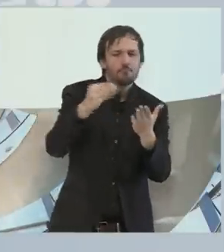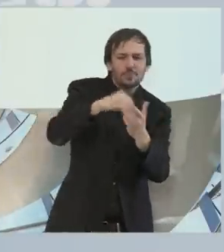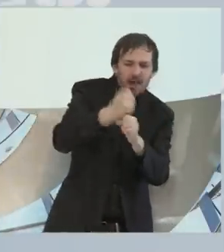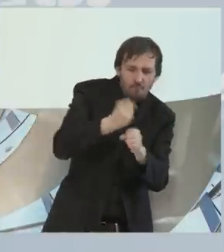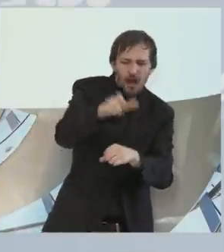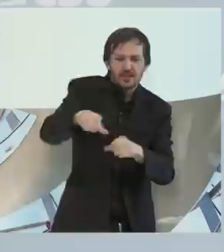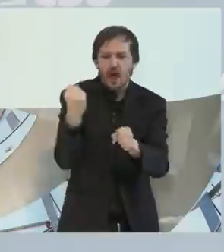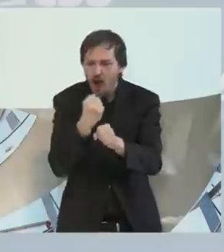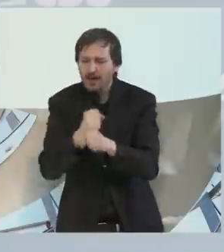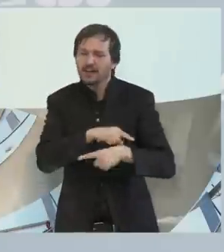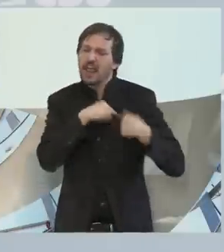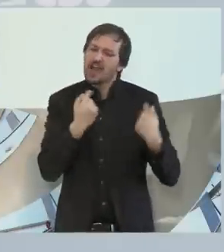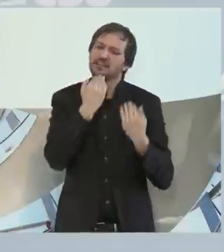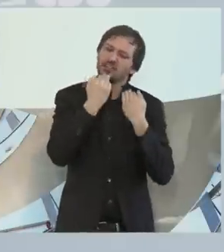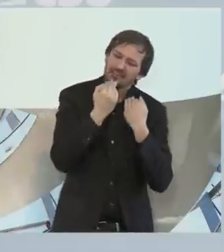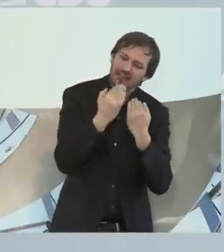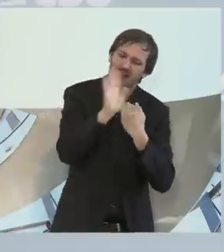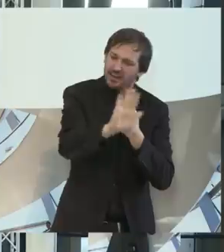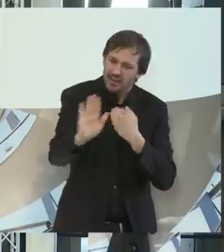einen herzlichen Dank für ihren Einsatz.